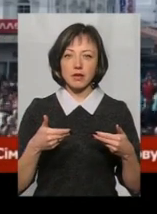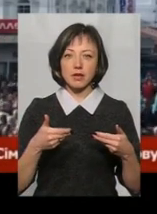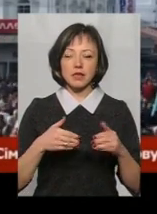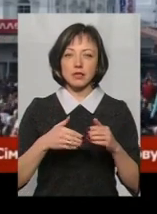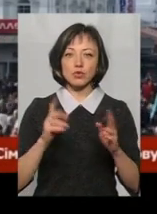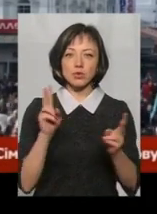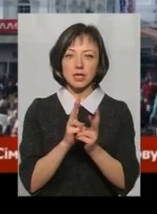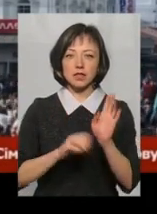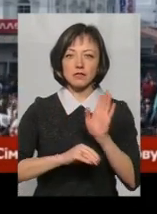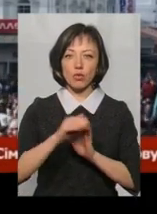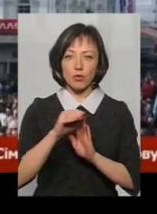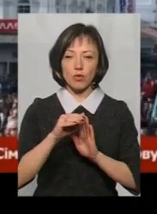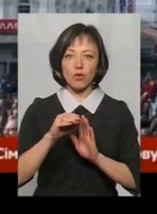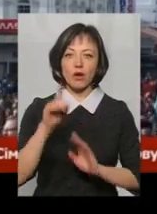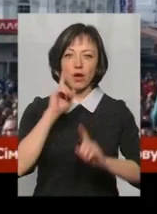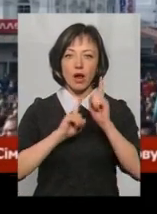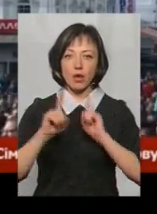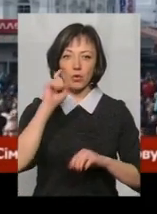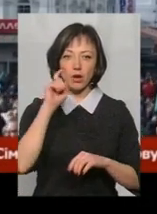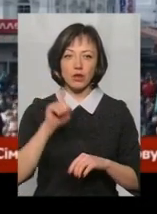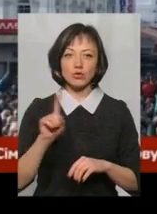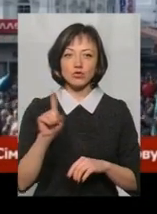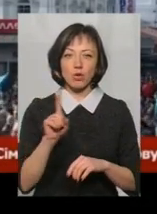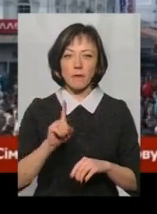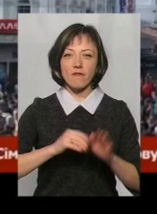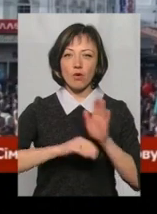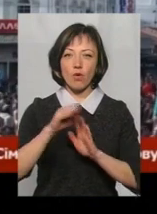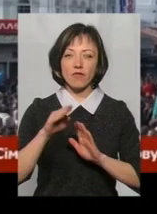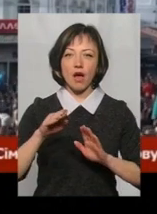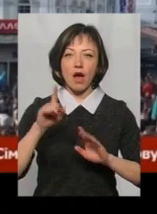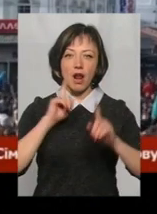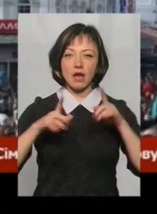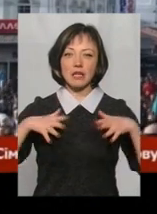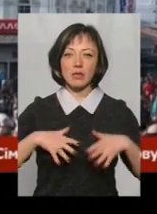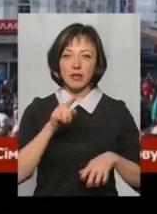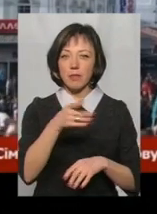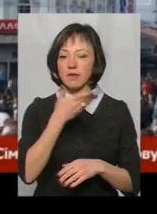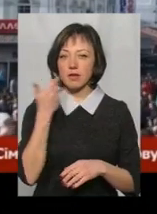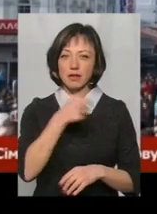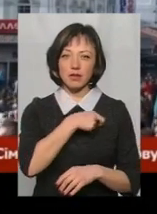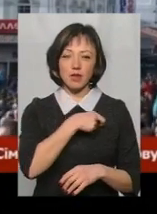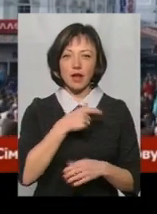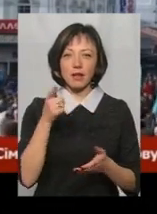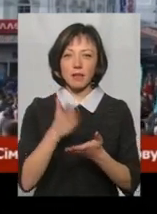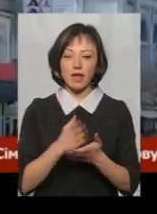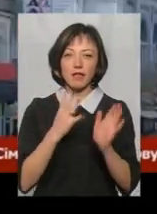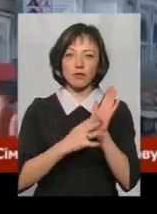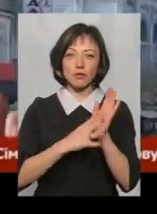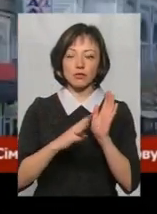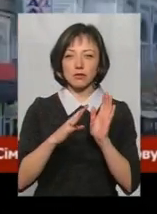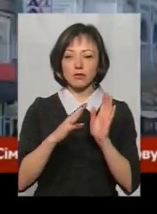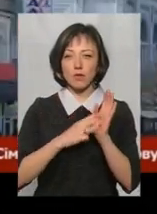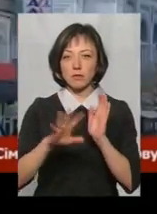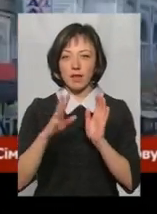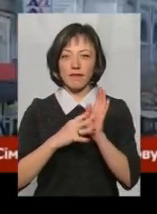для того, щоб Верховна Рада Крима була розпущена. Там вже немає депутатів, там є 85-90 безвольних сущестів. А 10 днів